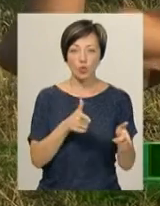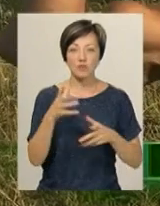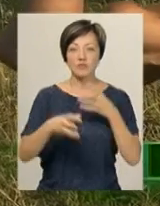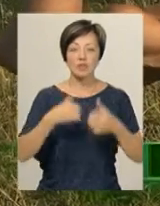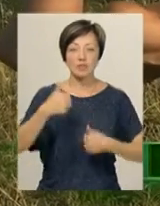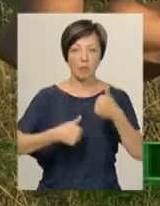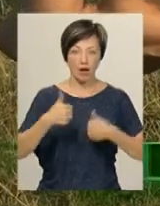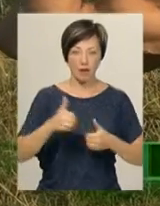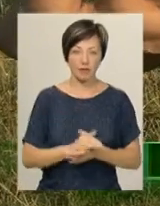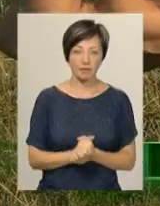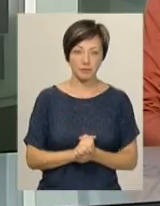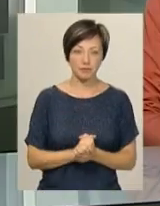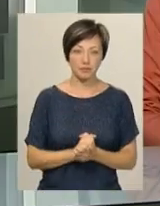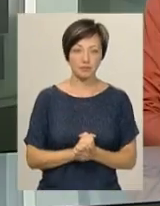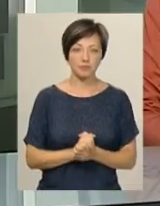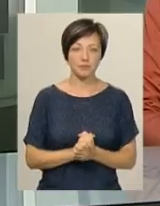«Містер-Юніверс».